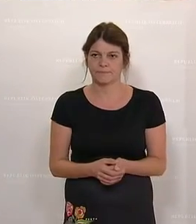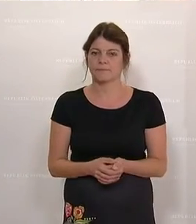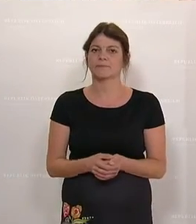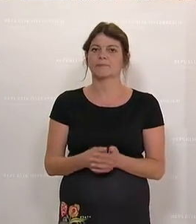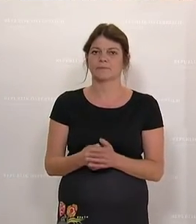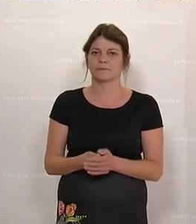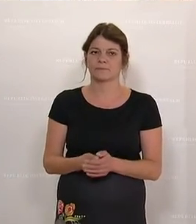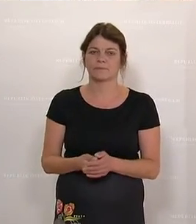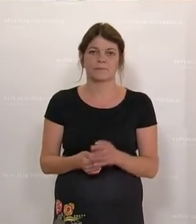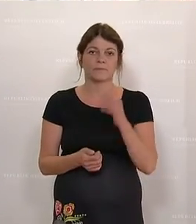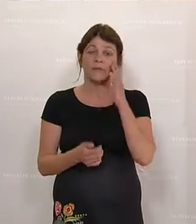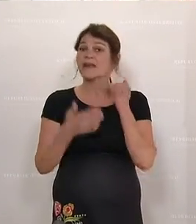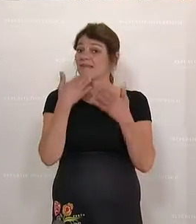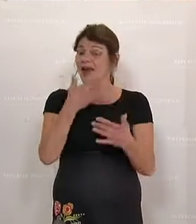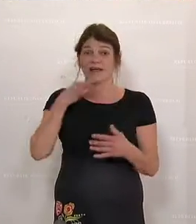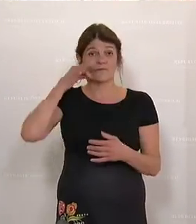Debatte zum Wort gemeldet. Danke, Frau Präsidentin. Präsidentin.